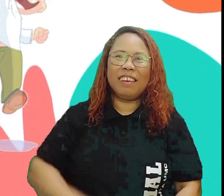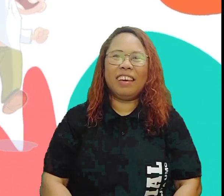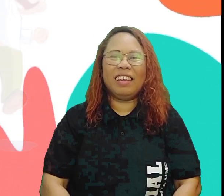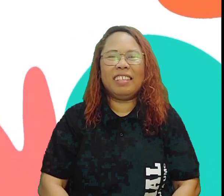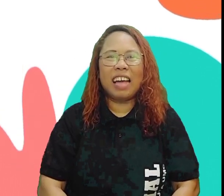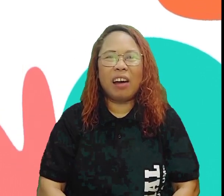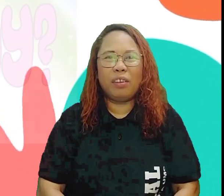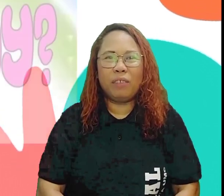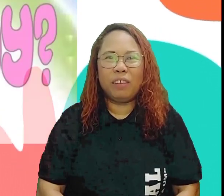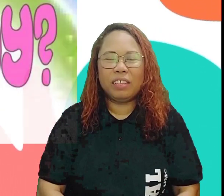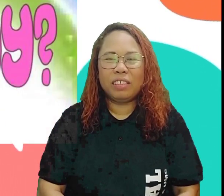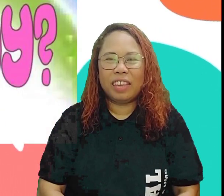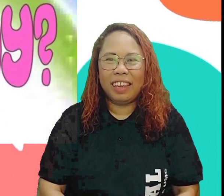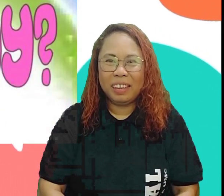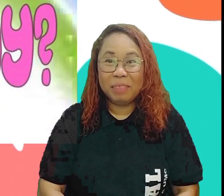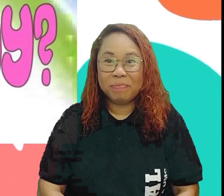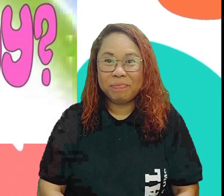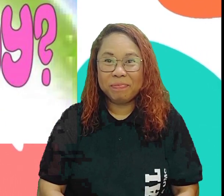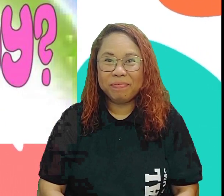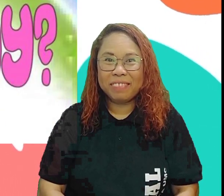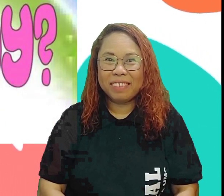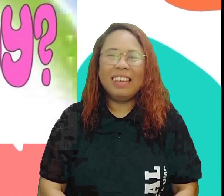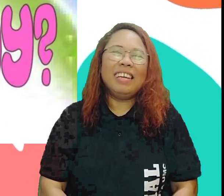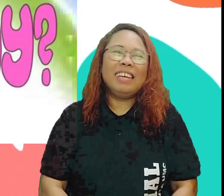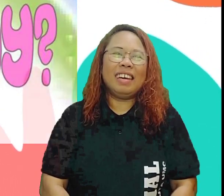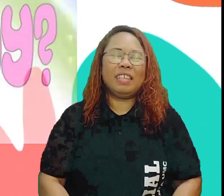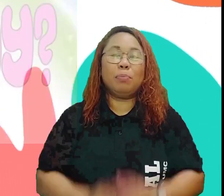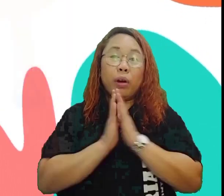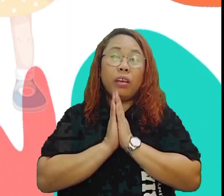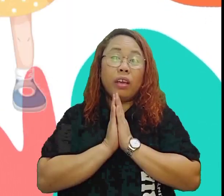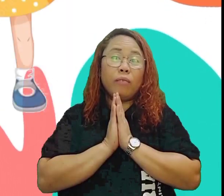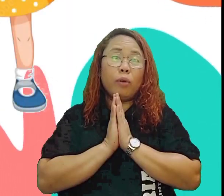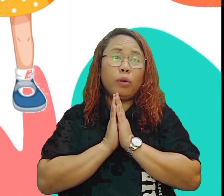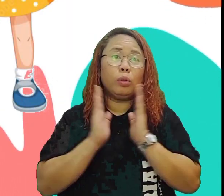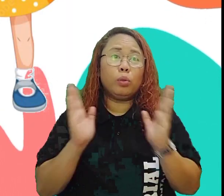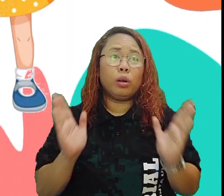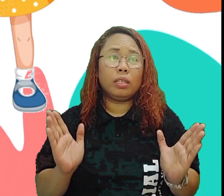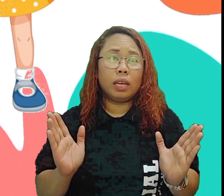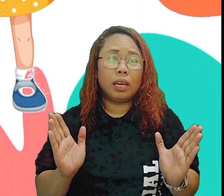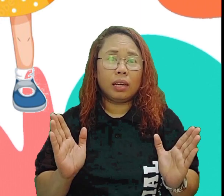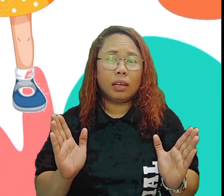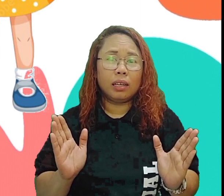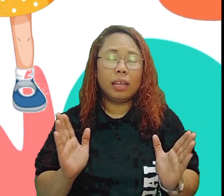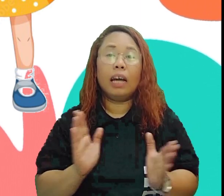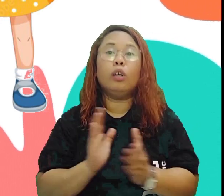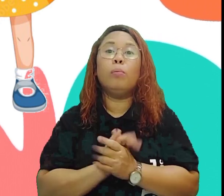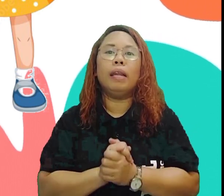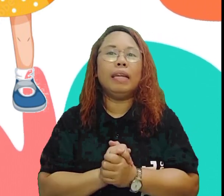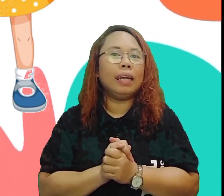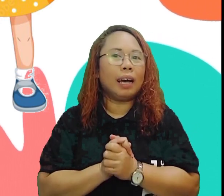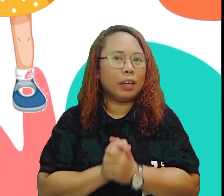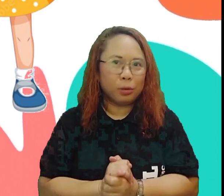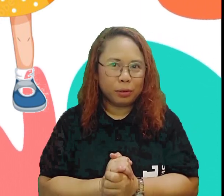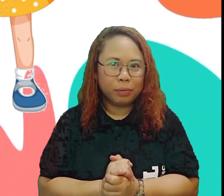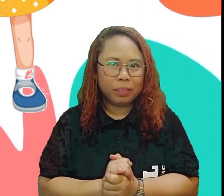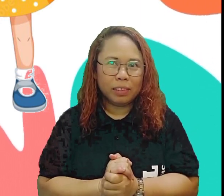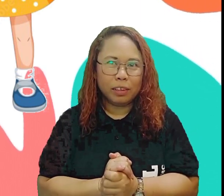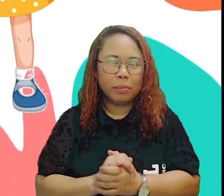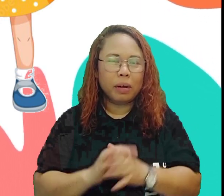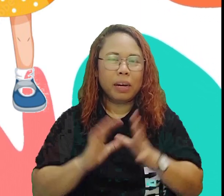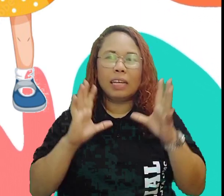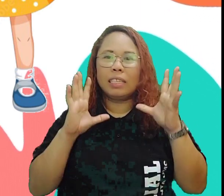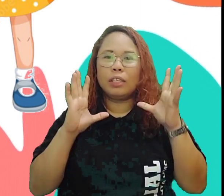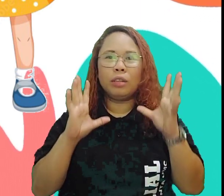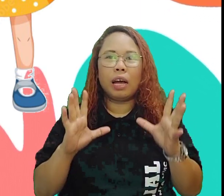Hello kids! How do you feel today? Yes, praying for those who are sick na gumaling na kayo.